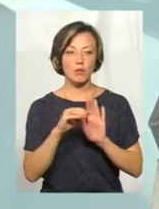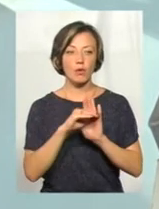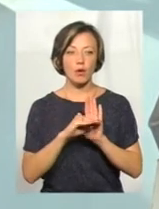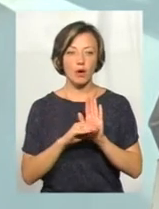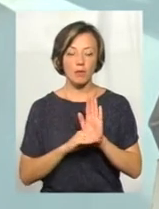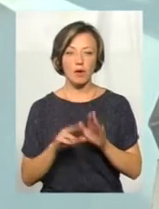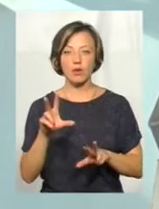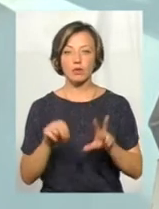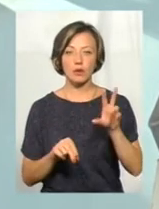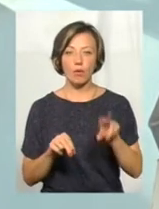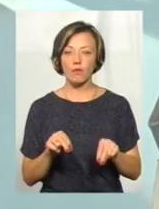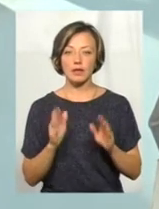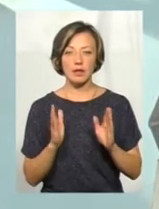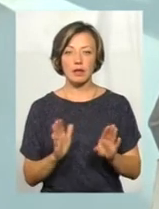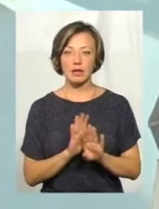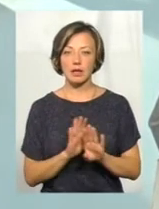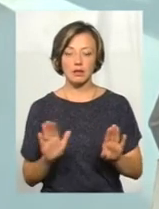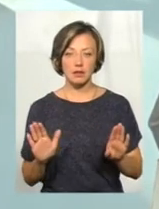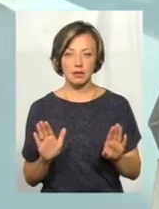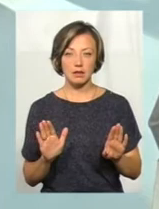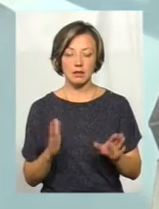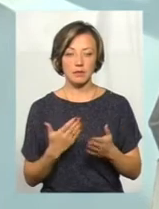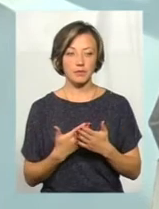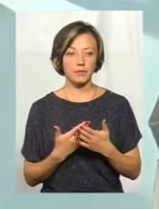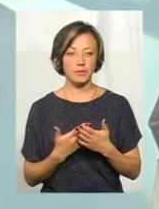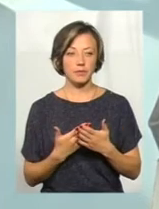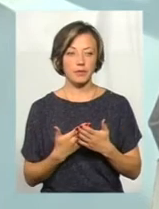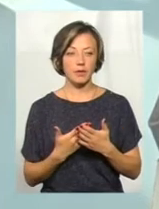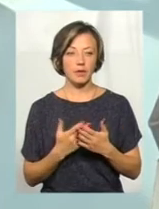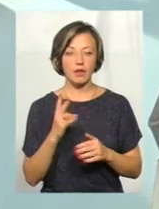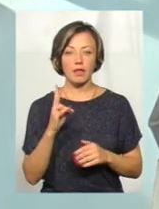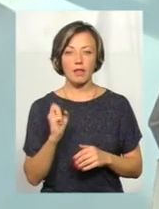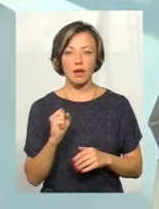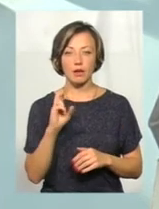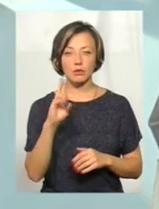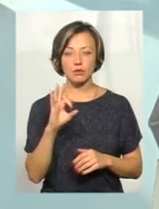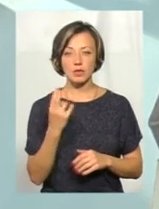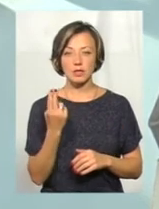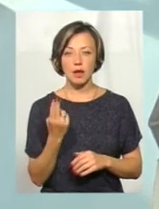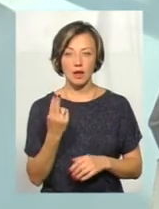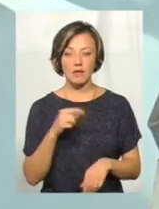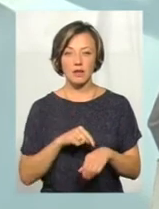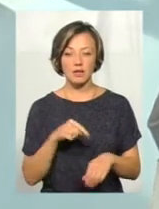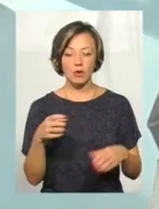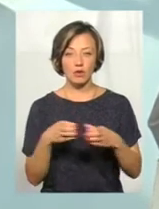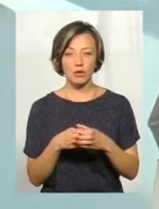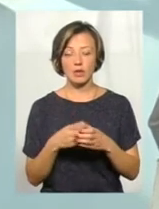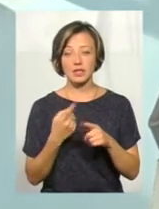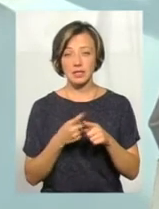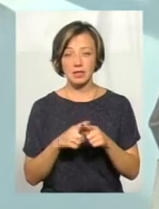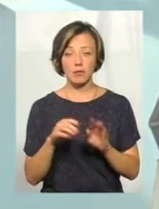розрахована не тільки на соціальну незахищену категорію, вона